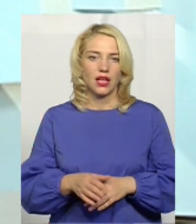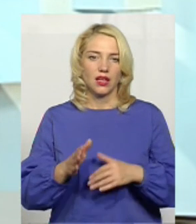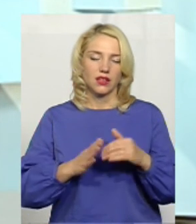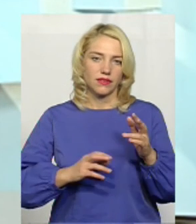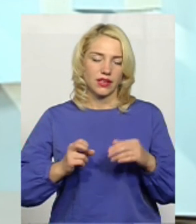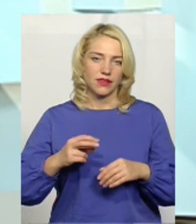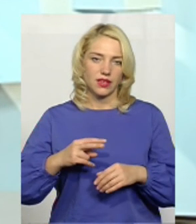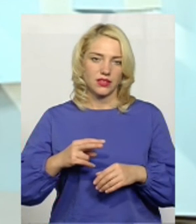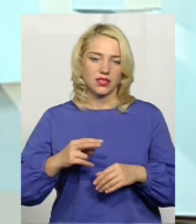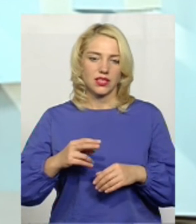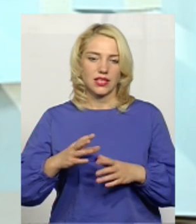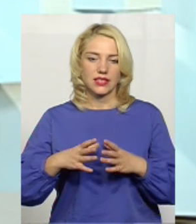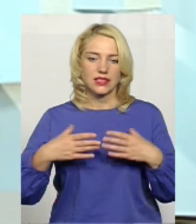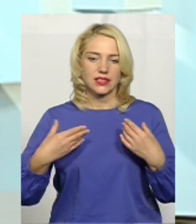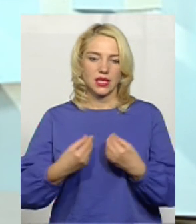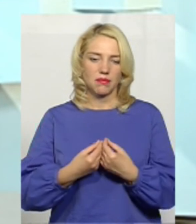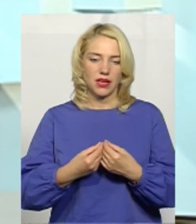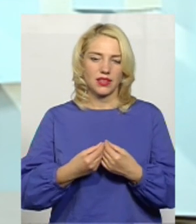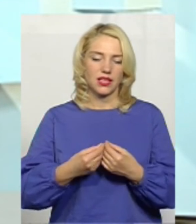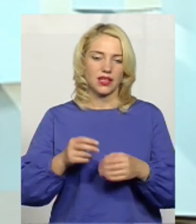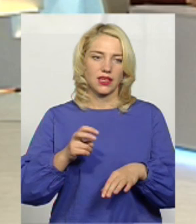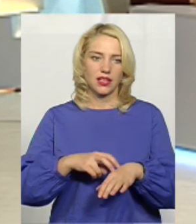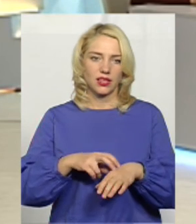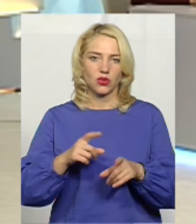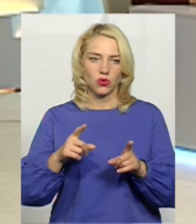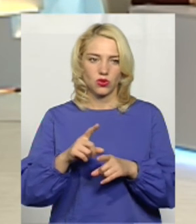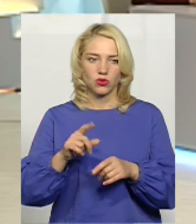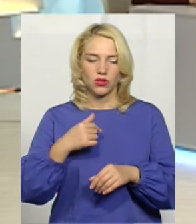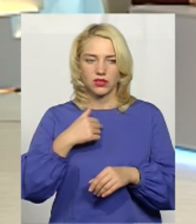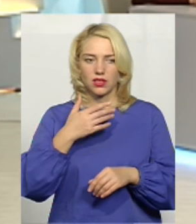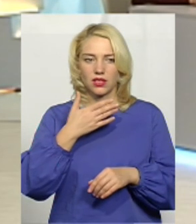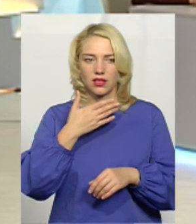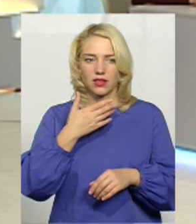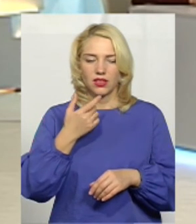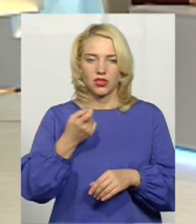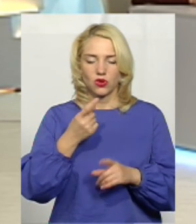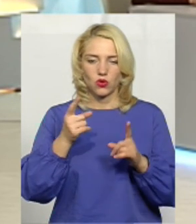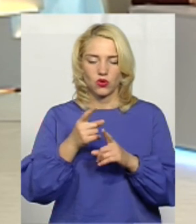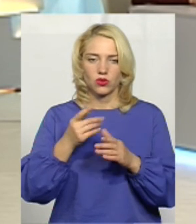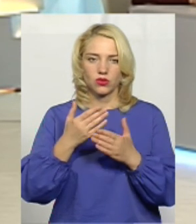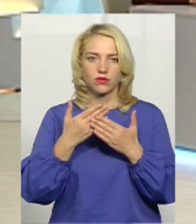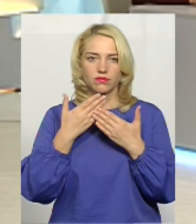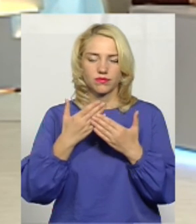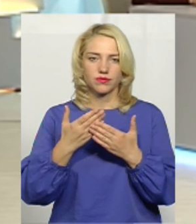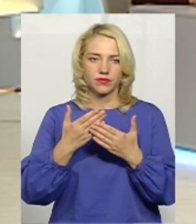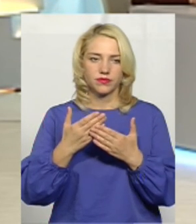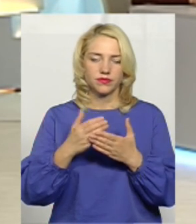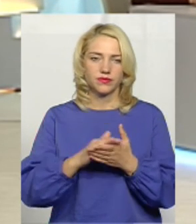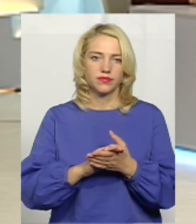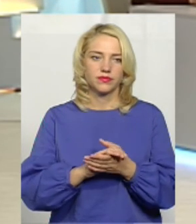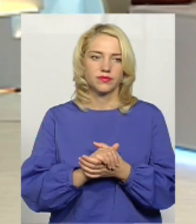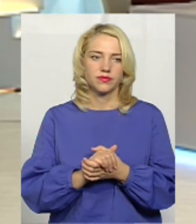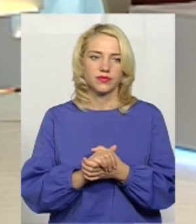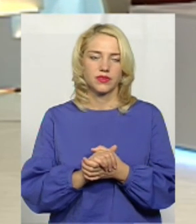Кваліфікація сімейних лікарів достатньо, коротко дуже, бо в нас вже немає часу. Ви мені перед